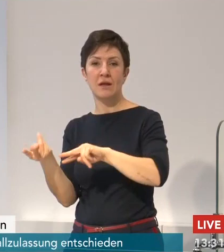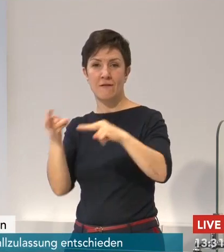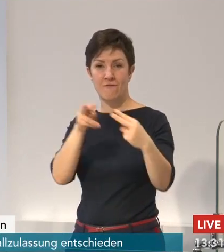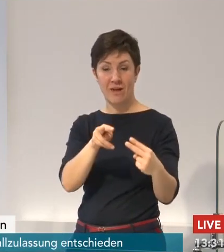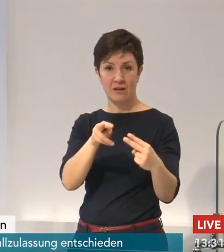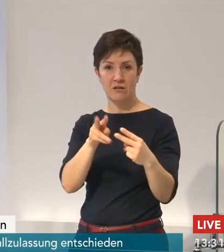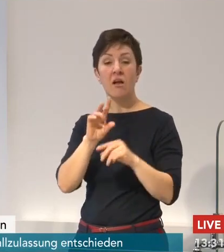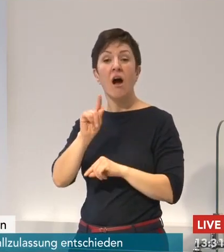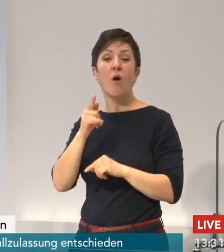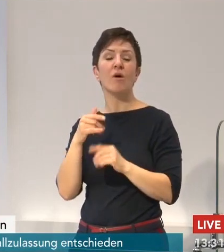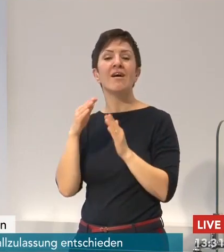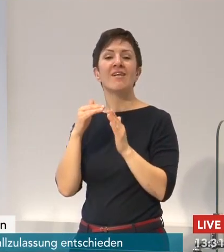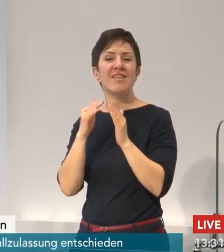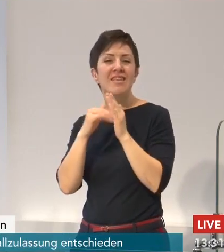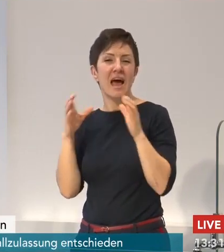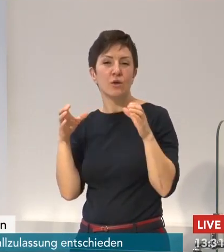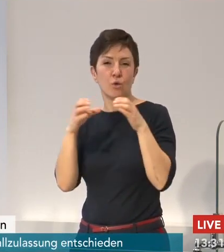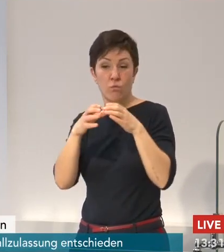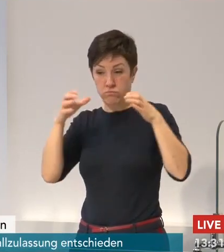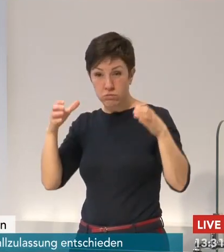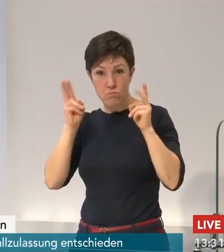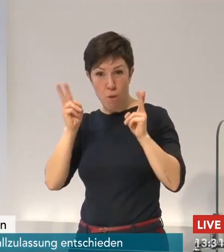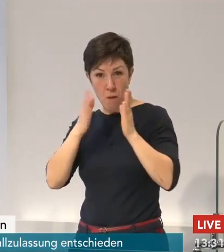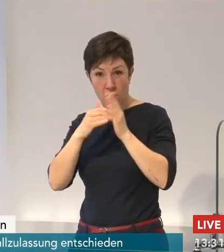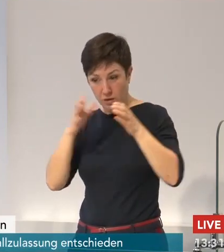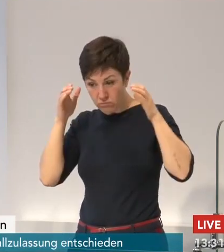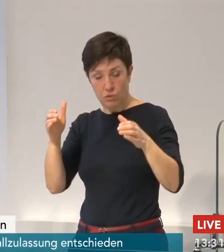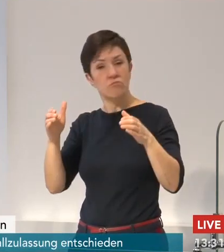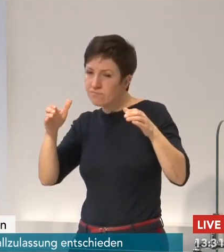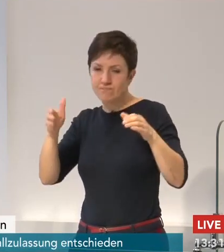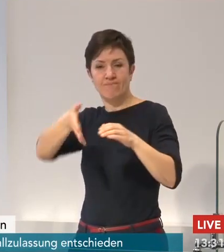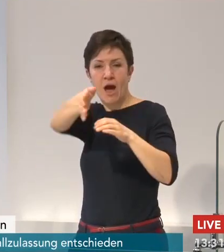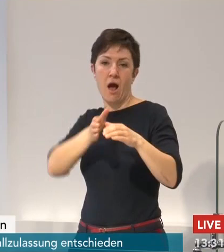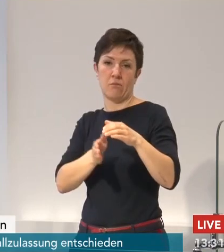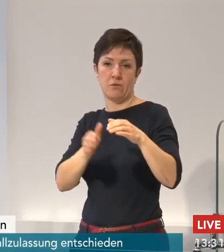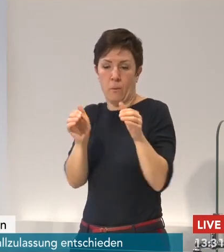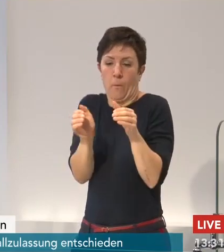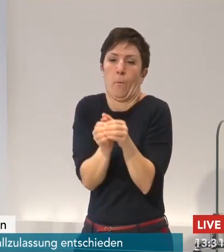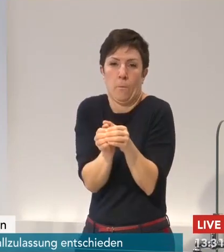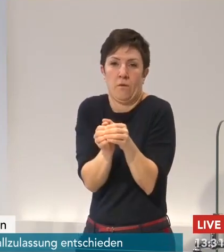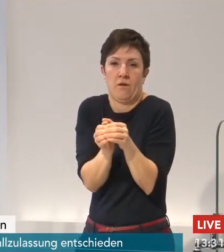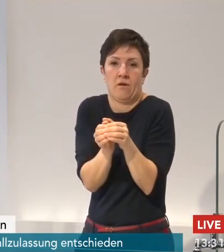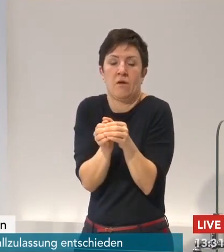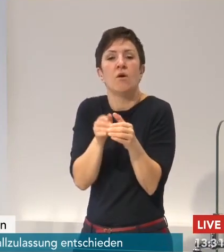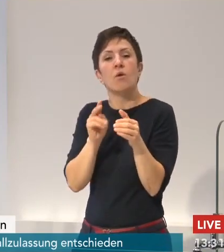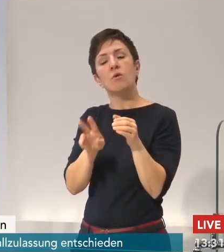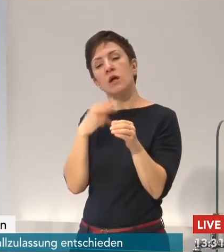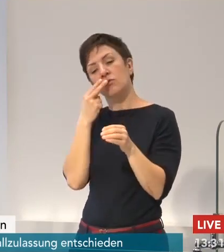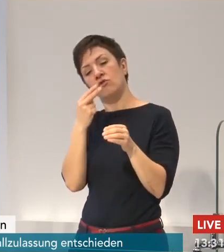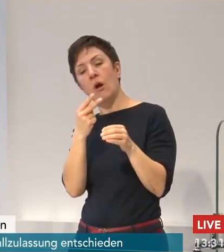Erfahrungen daraus zu ziehen, wie entwickelt sich die Pandemie, wie entwickelt sich das Virus, wie entwickeln sich auch mögliche